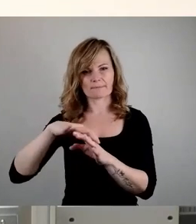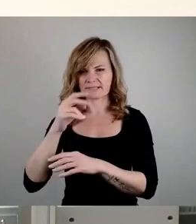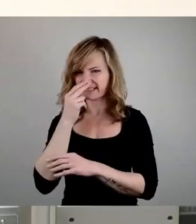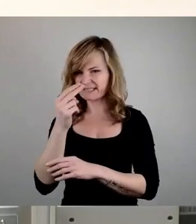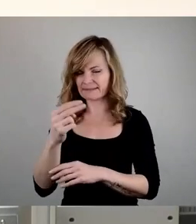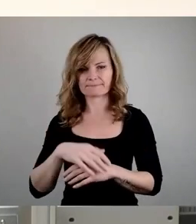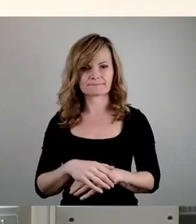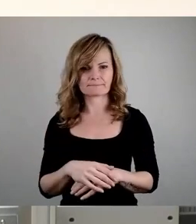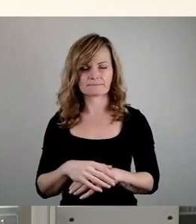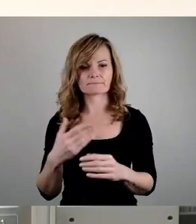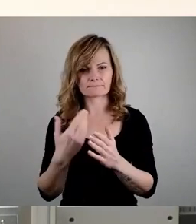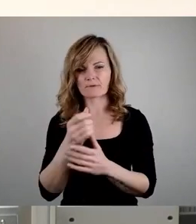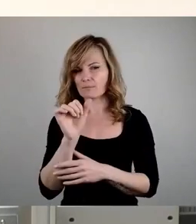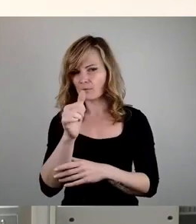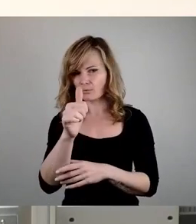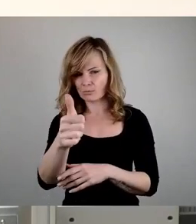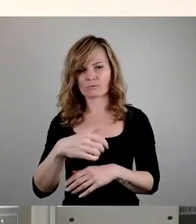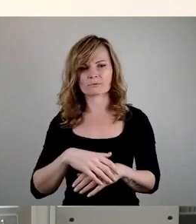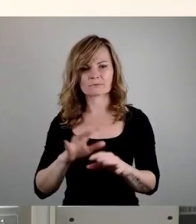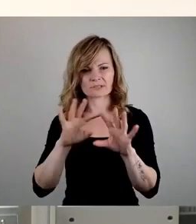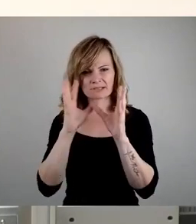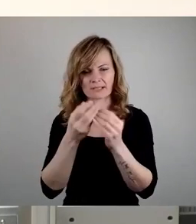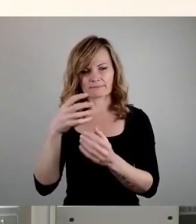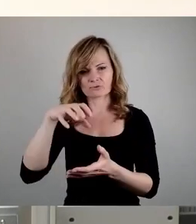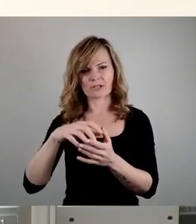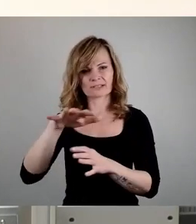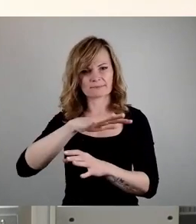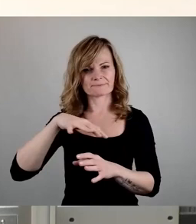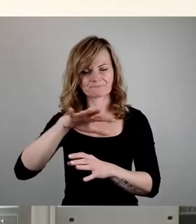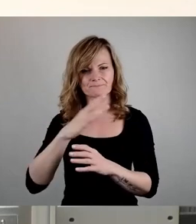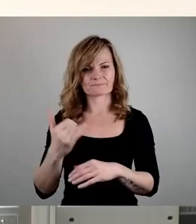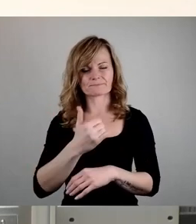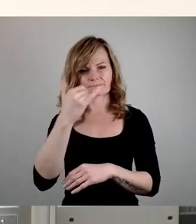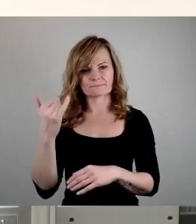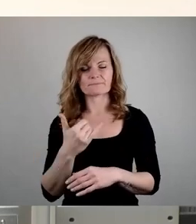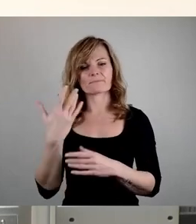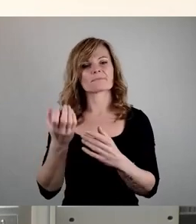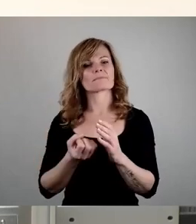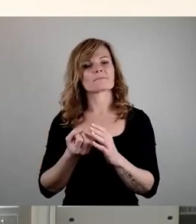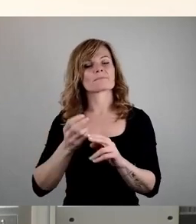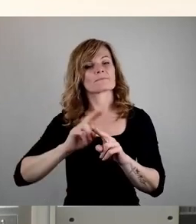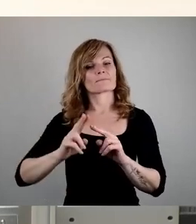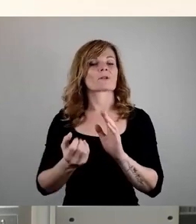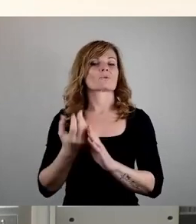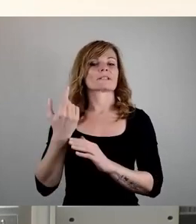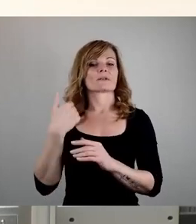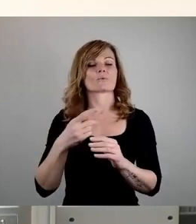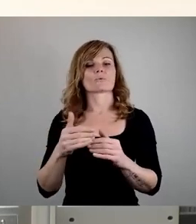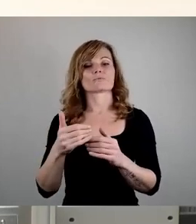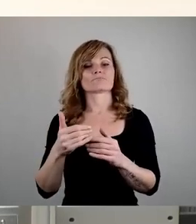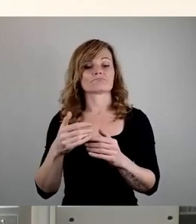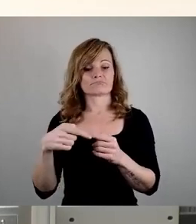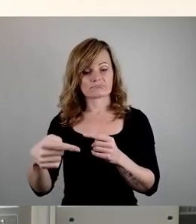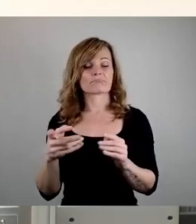Betragsprognose, Schulplätze im gesamten Stadtgebiet dahingehend jährlich zu aktualisieren und kurzfristig Maßnahmen zu ergreifen, um das